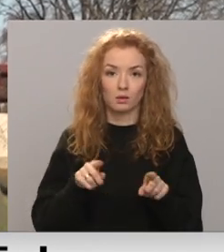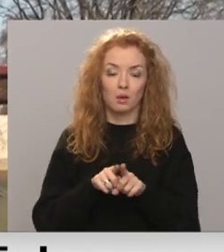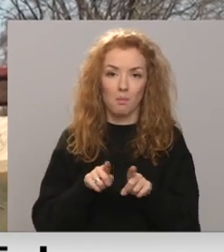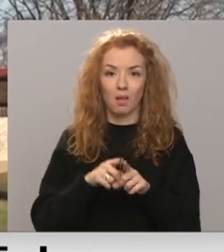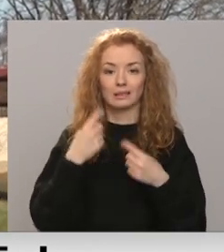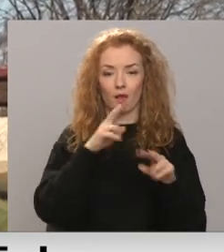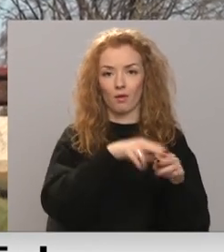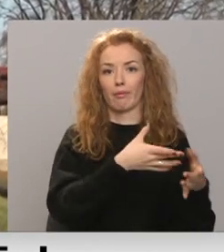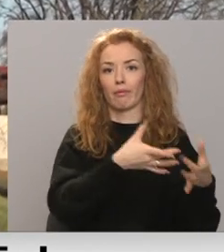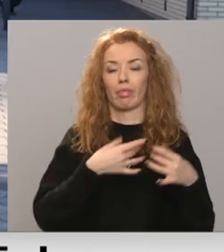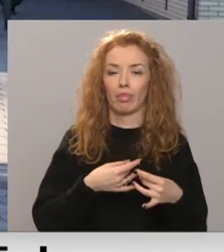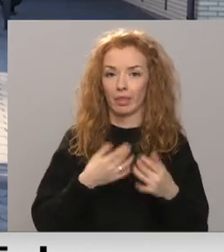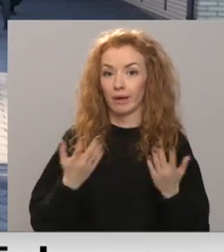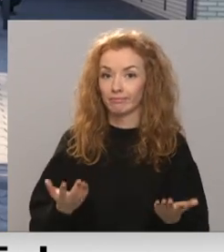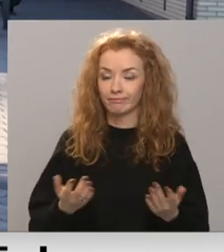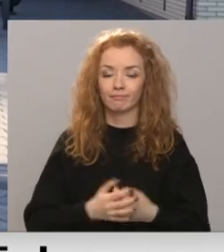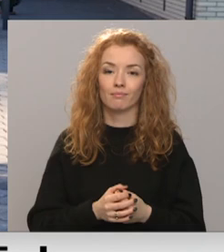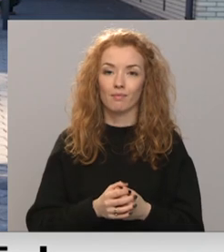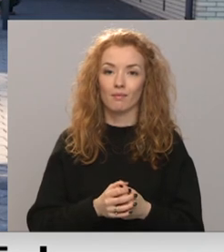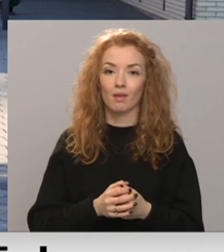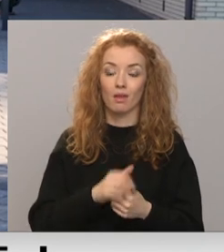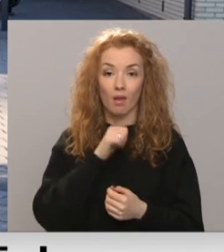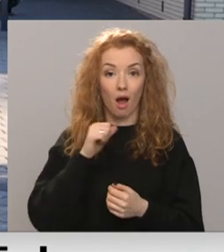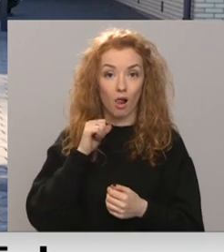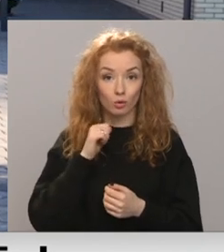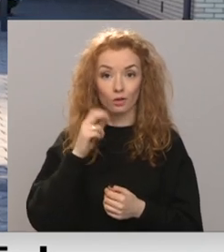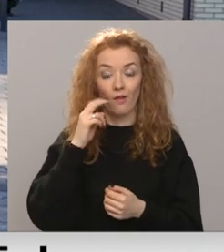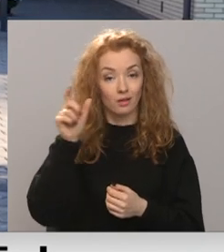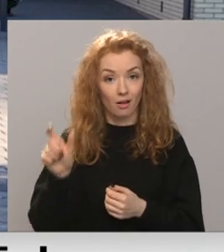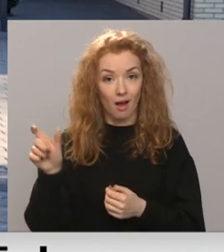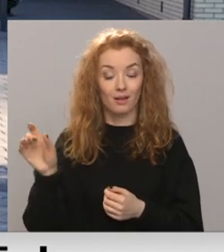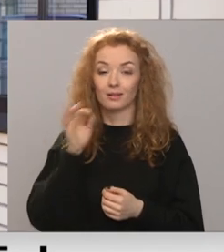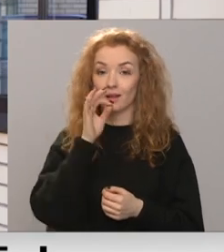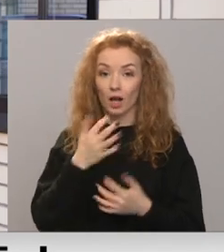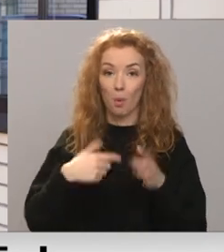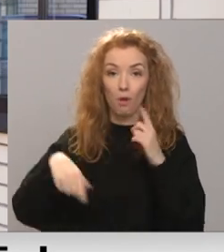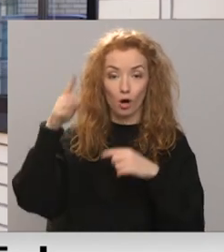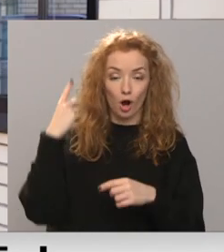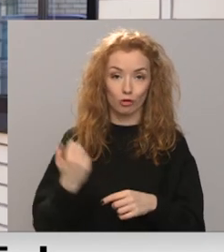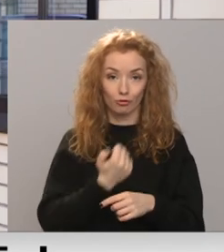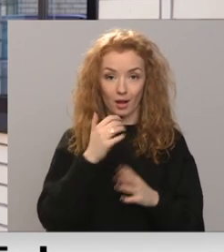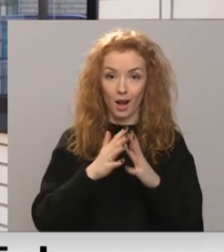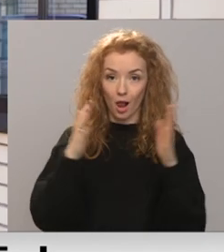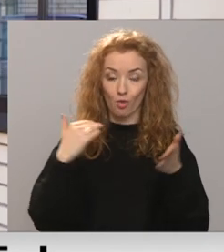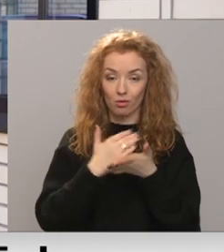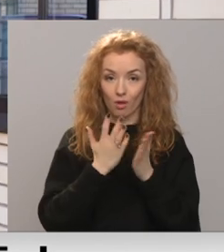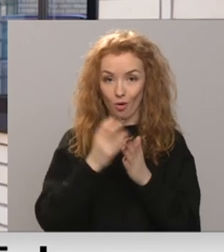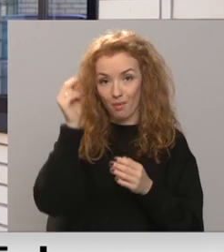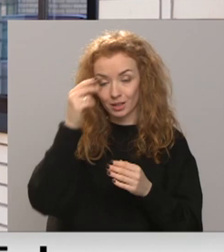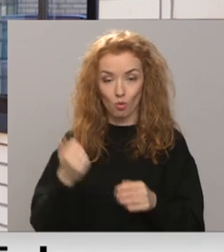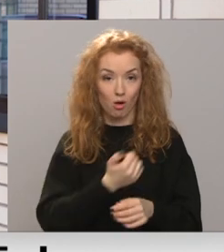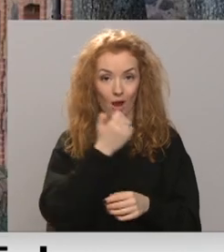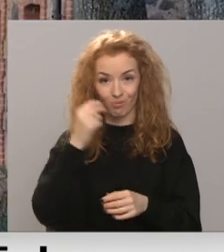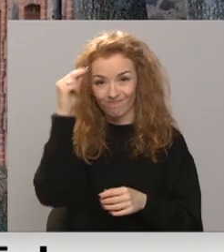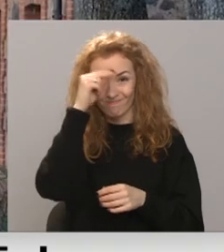kaut kur dabūjam nezināmā vietā. Talsos uzrunātie vecākus ar jau pērnu lielāko mācību gada daļu skolojoties